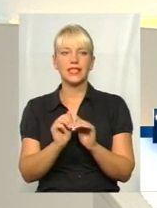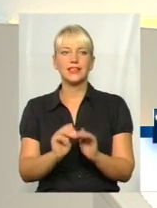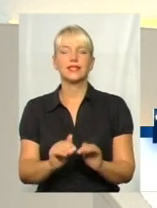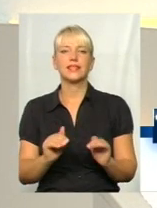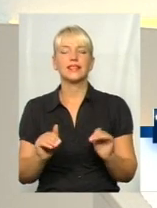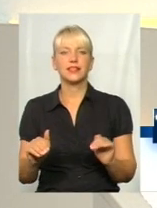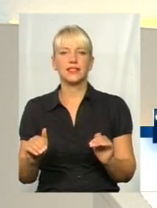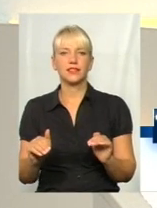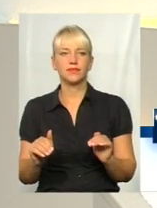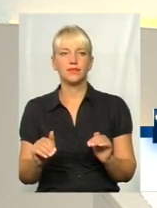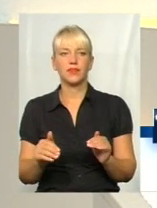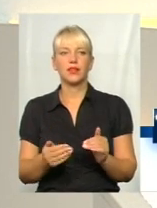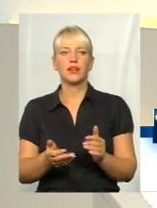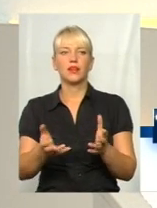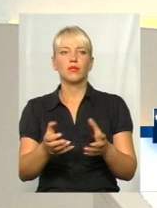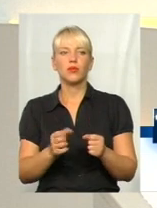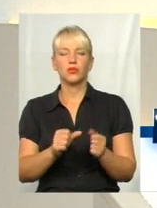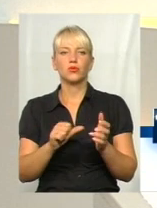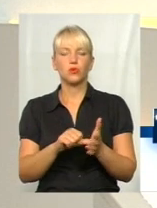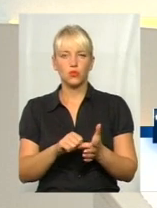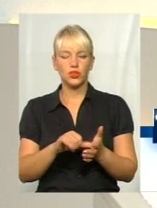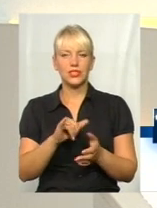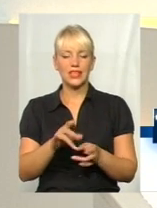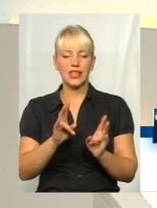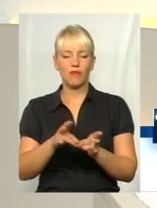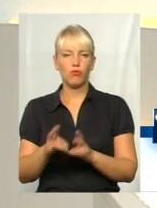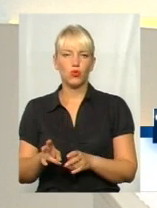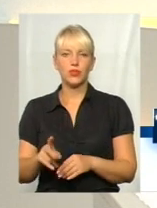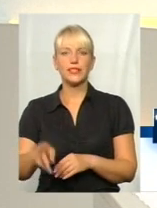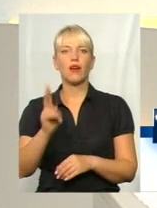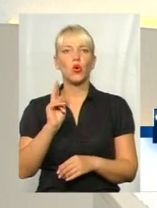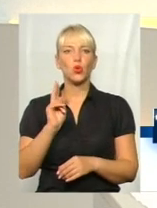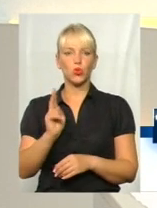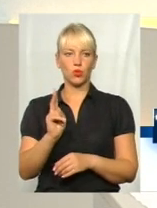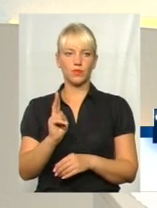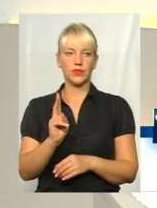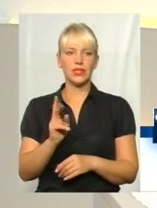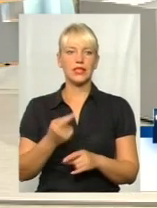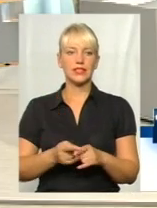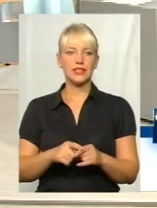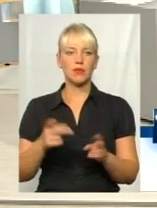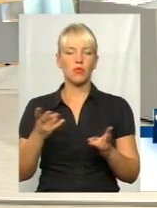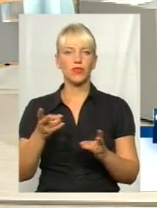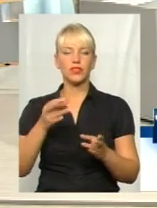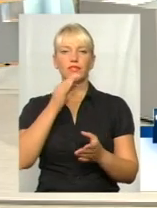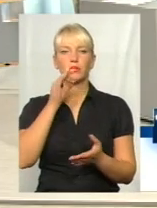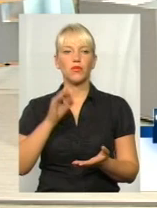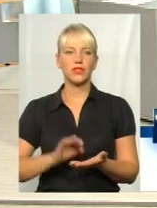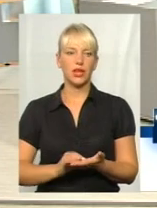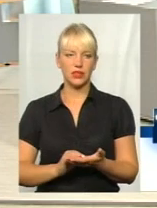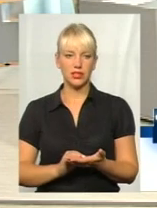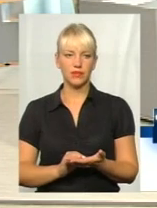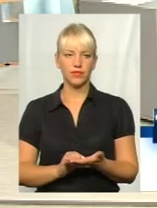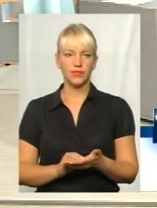беруть участь, точніше навіть травмуються, так? Хто за це має відповідати і хто